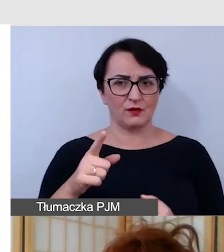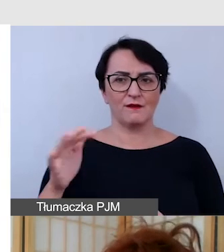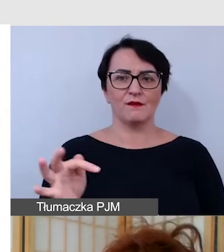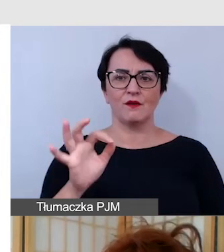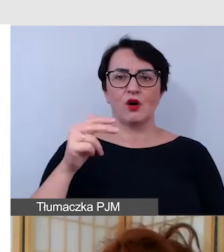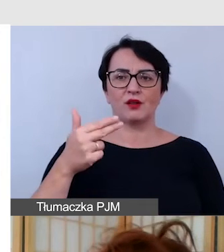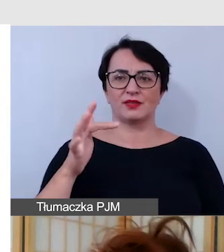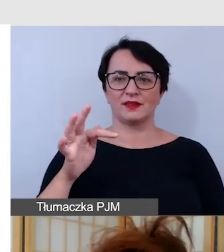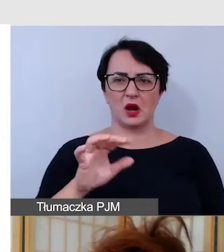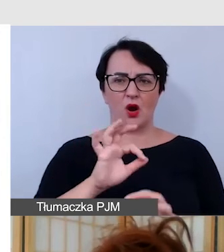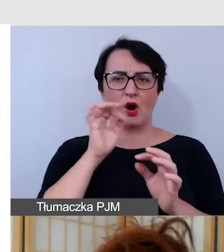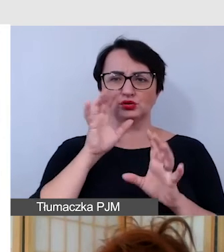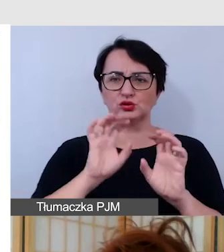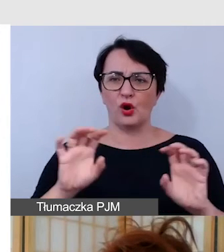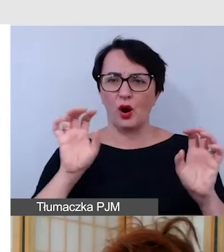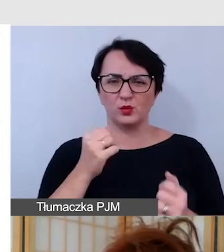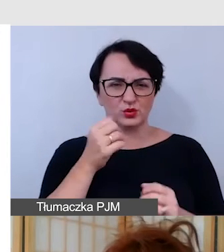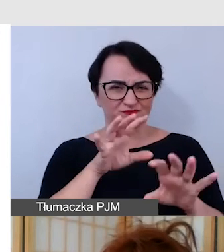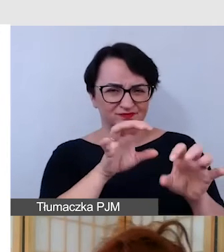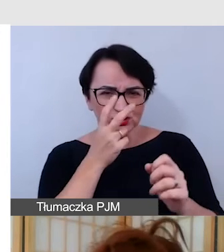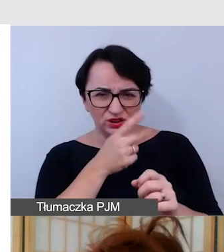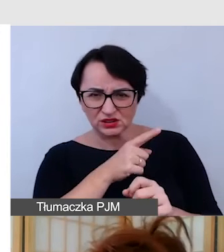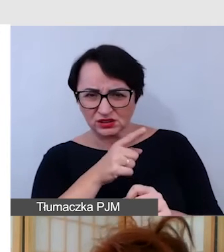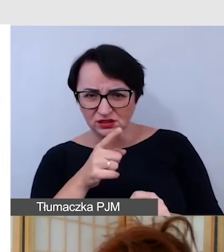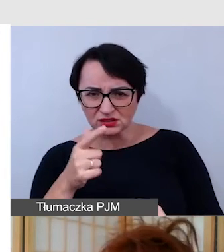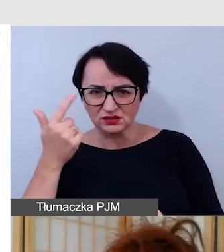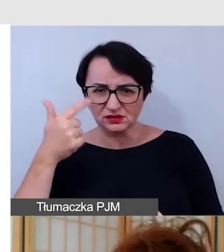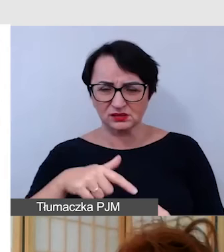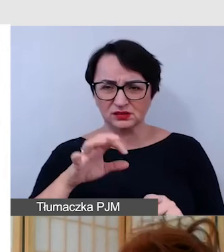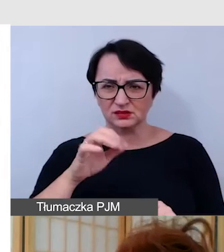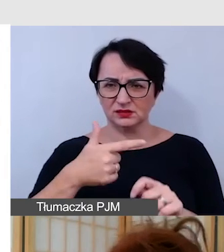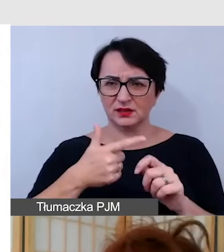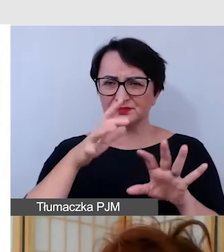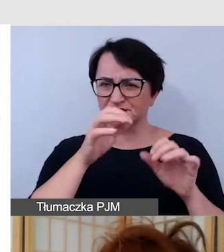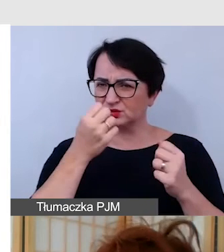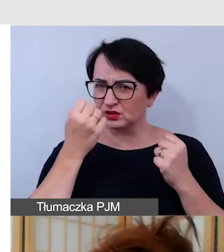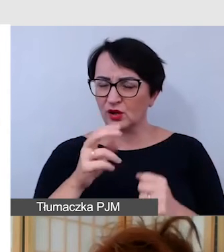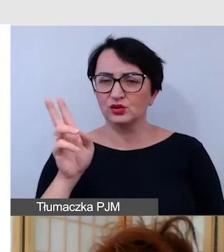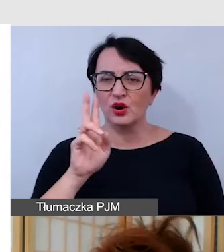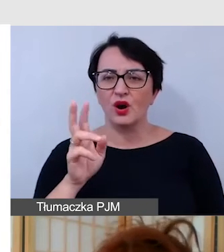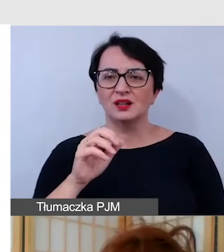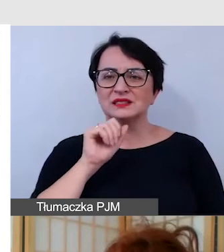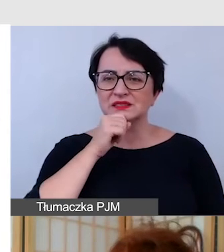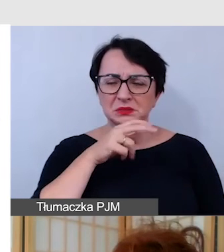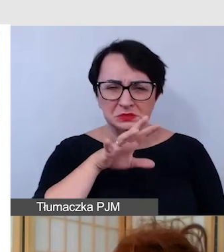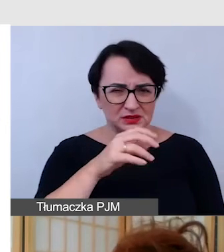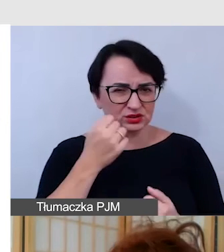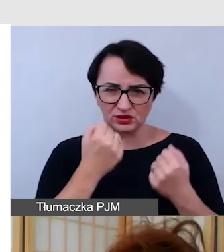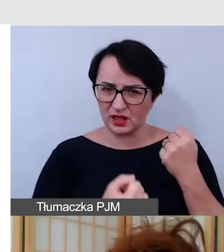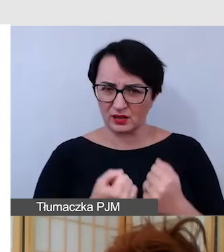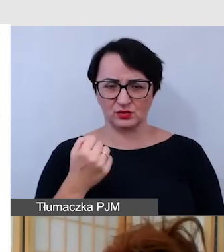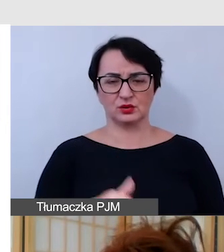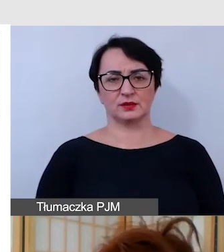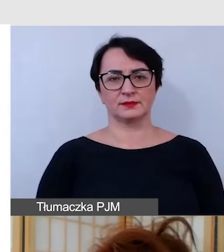ozdobny, trudny do odszyfrowania, szczególnie dla dyslektyków czy dla osób starszych, ale myślę, że każdy z nas ma